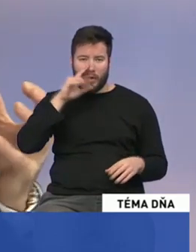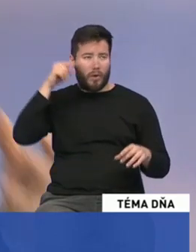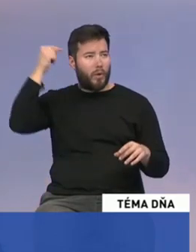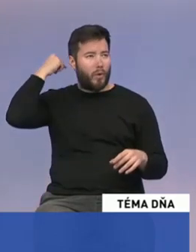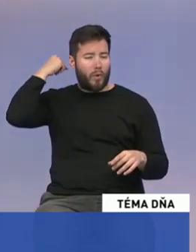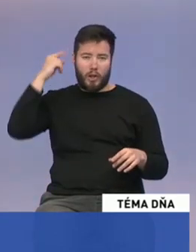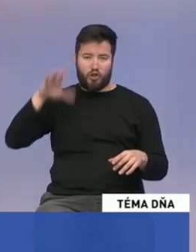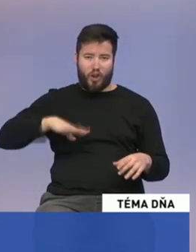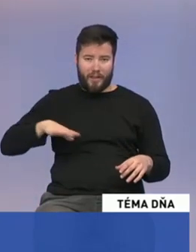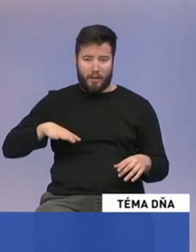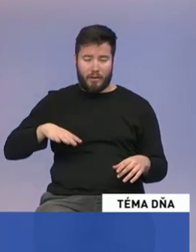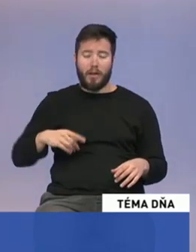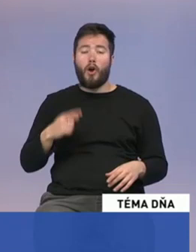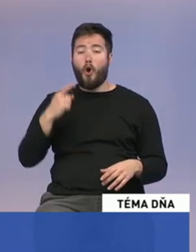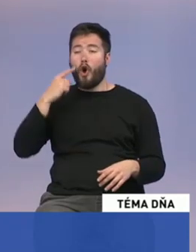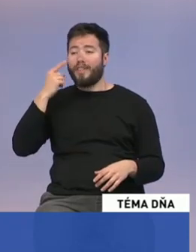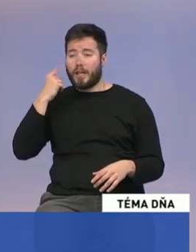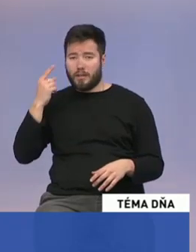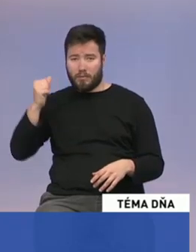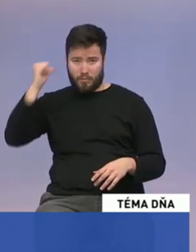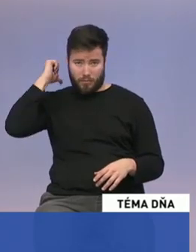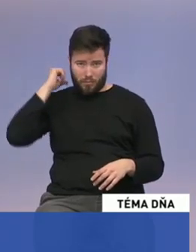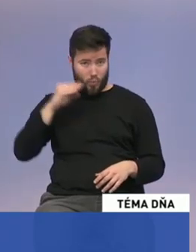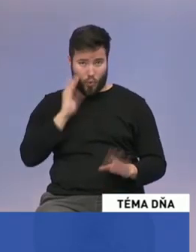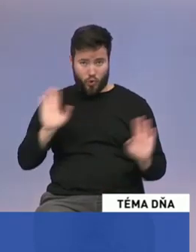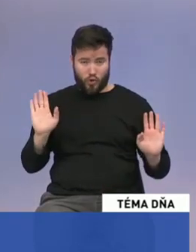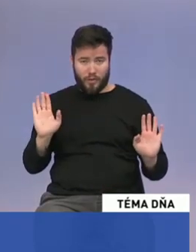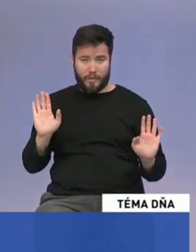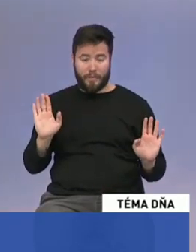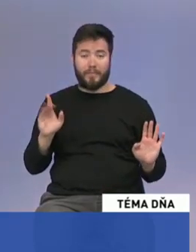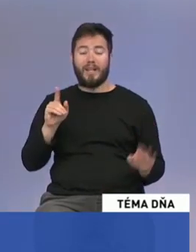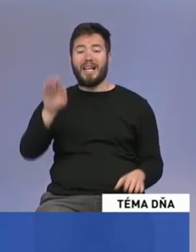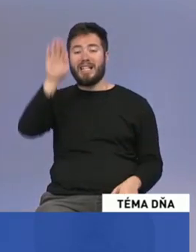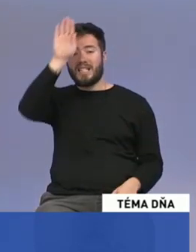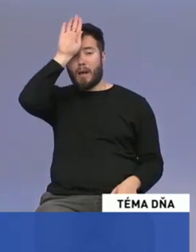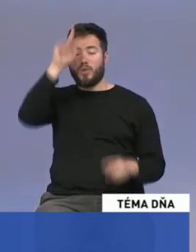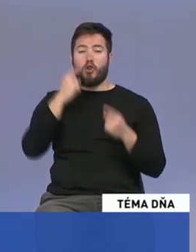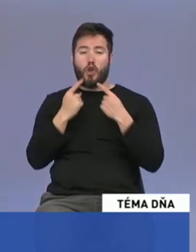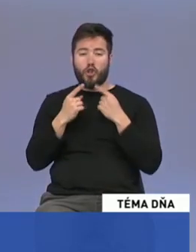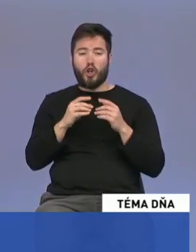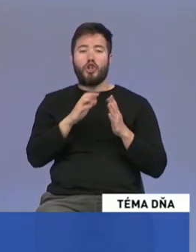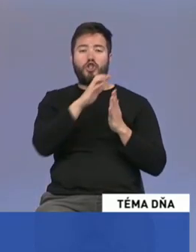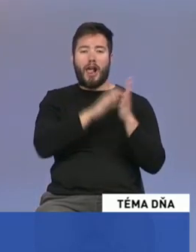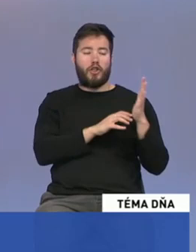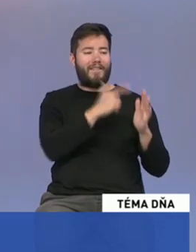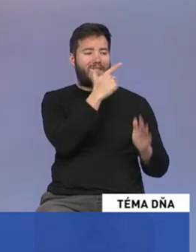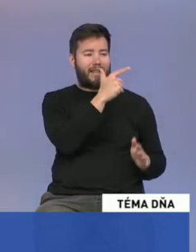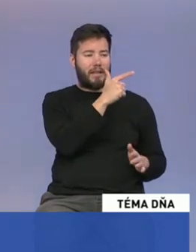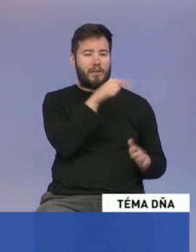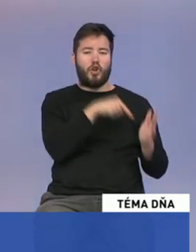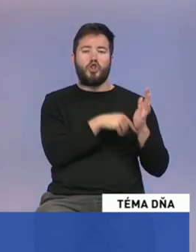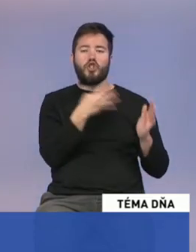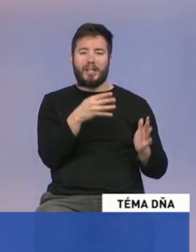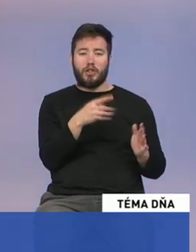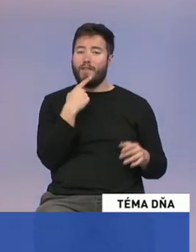každý za tým vidí muža. A toto je práve to, čo je v tom istambulskom dohovore, to je článok 12.14, kedy sa hovorí o tom, že rod nie